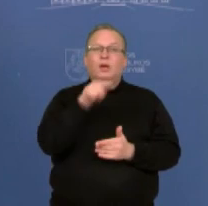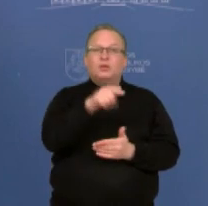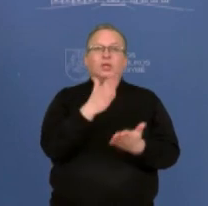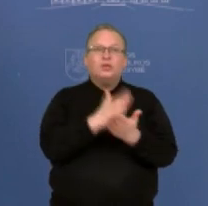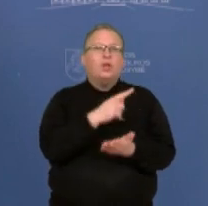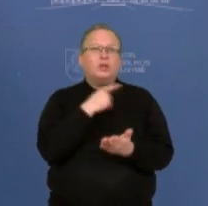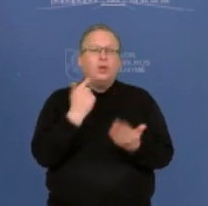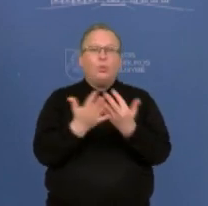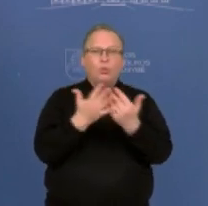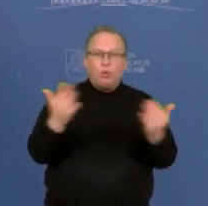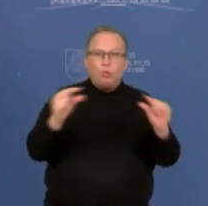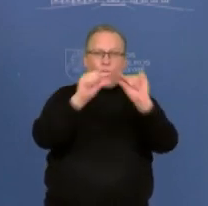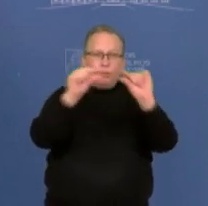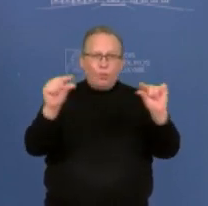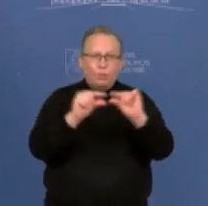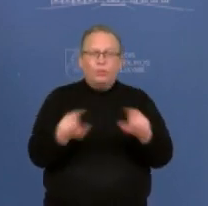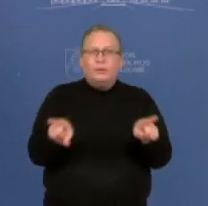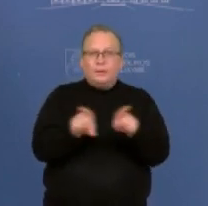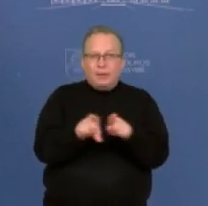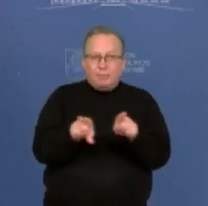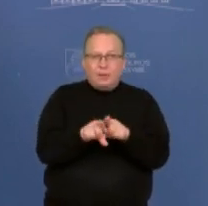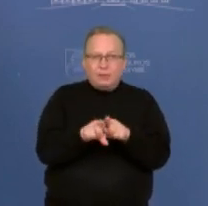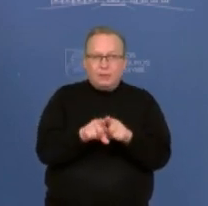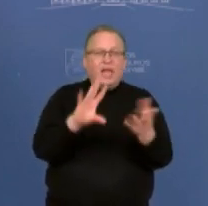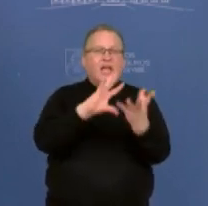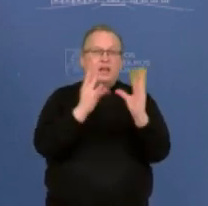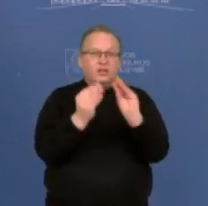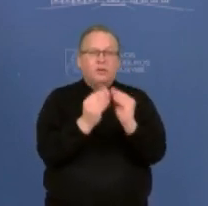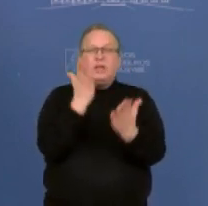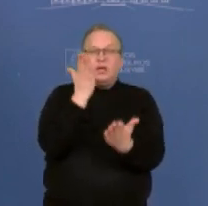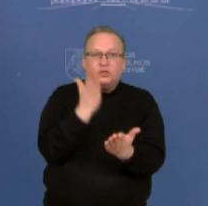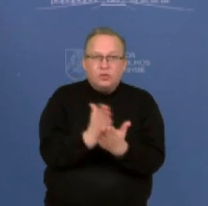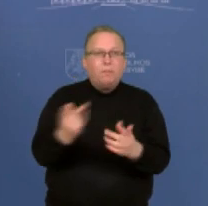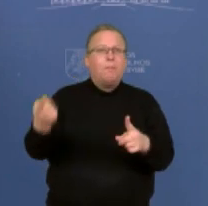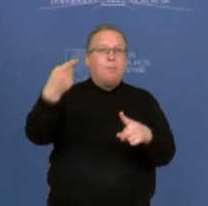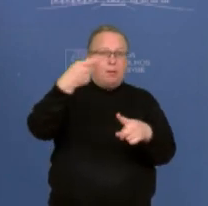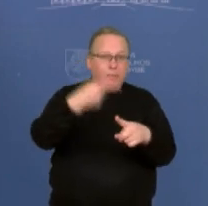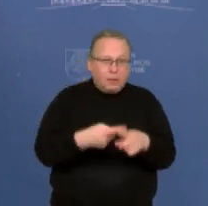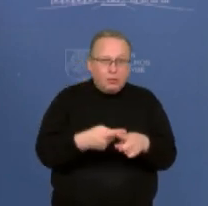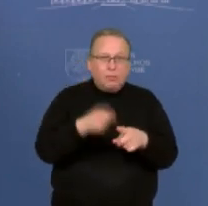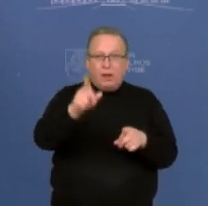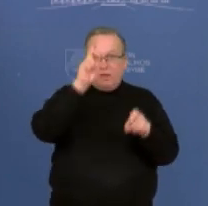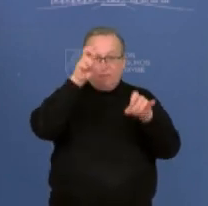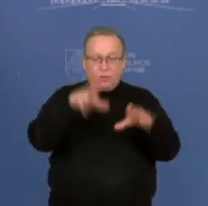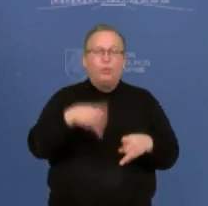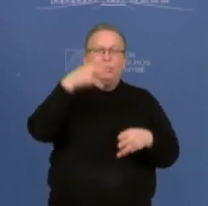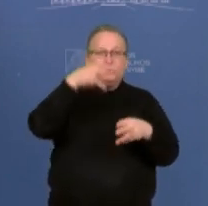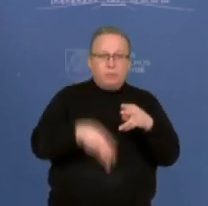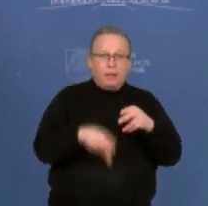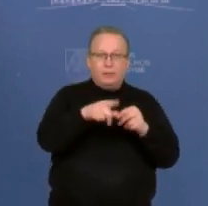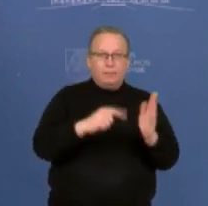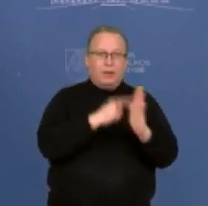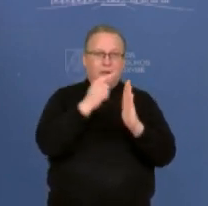daugiau kažkokių punktų, beto, jog patvirtinti išvadą? Ar yra kažkas papildomo numatyta, ką vyriausybė nusprendė šiuo klausimu?